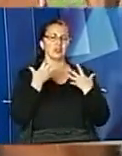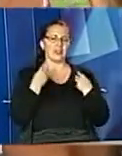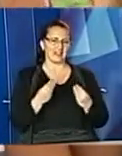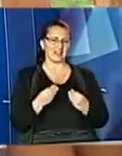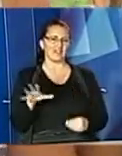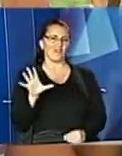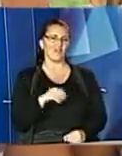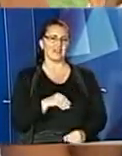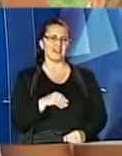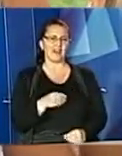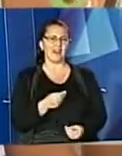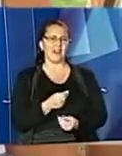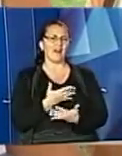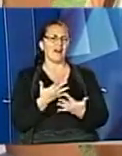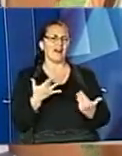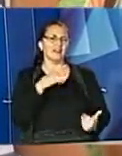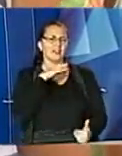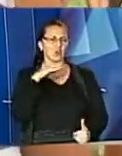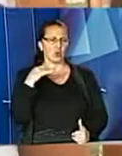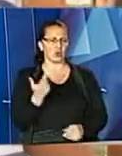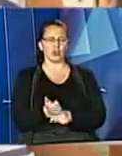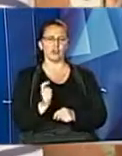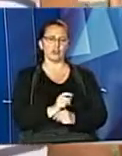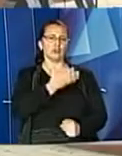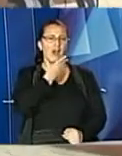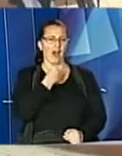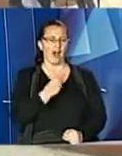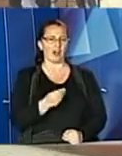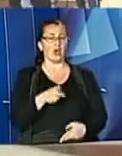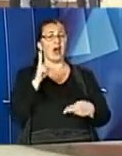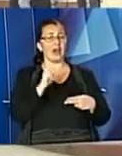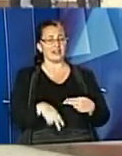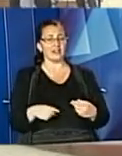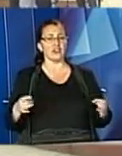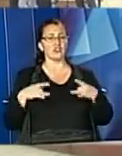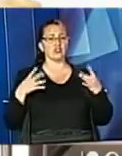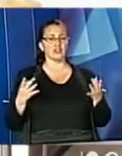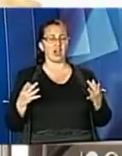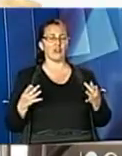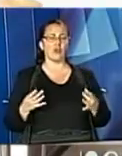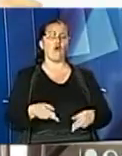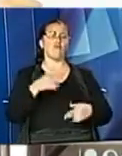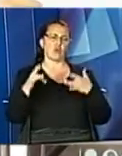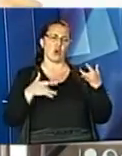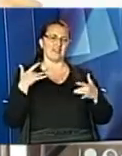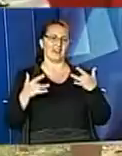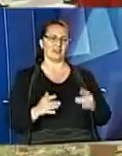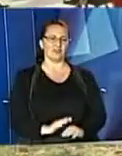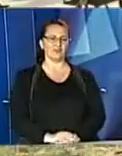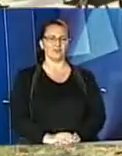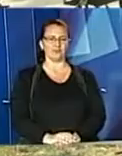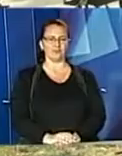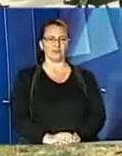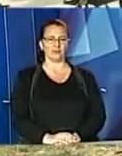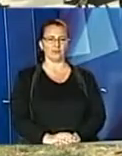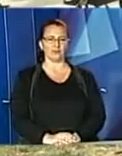все різнокольорово, все дуже гарно. А завершилось свято урочистим концертом. Ілона Тозакевич, Олег